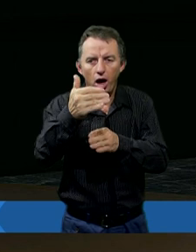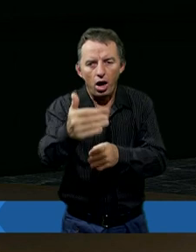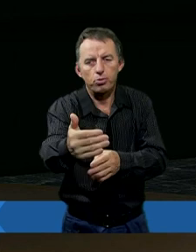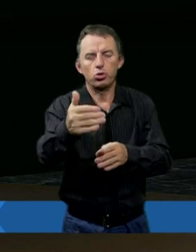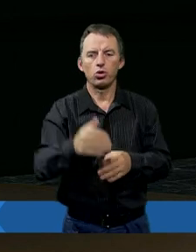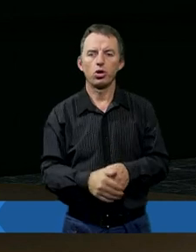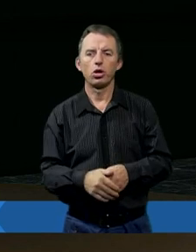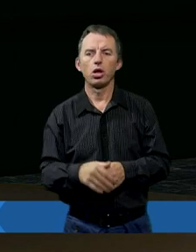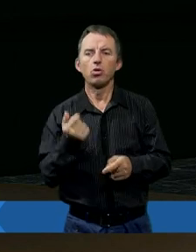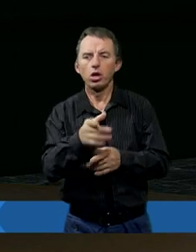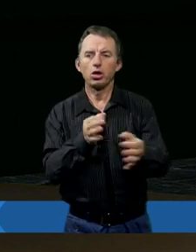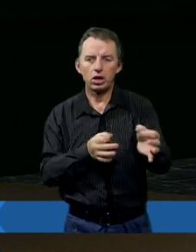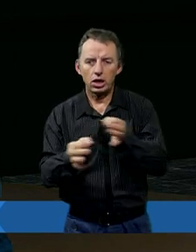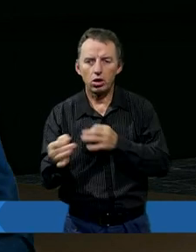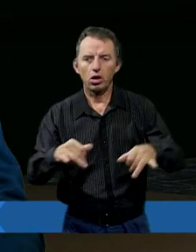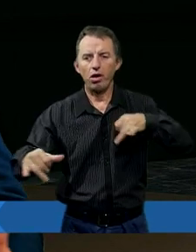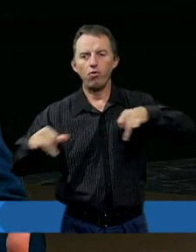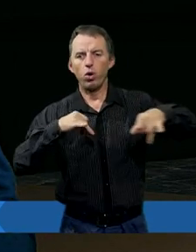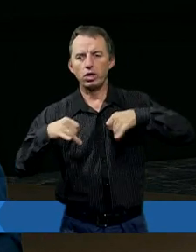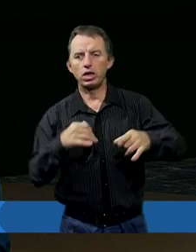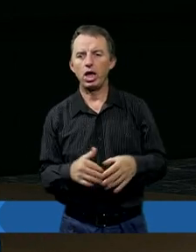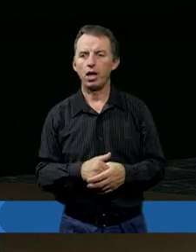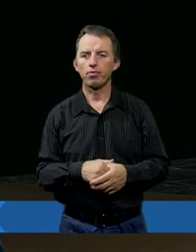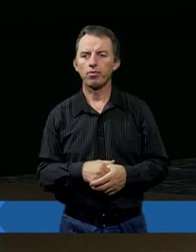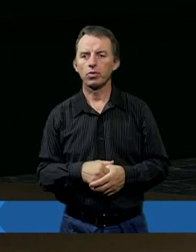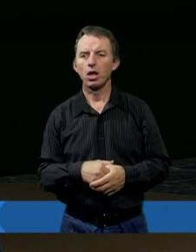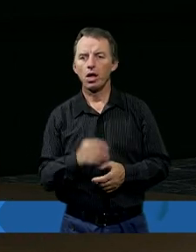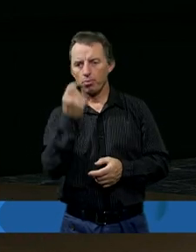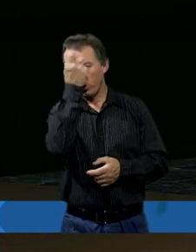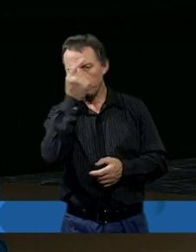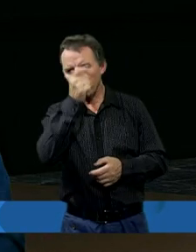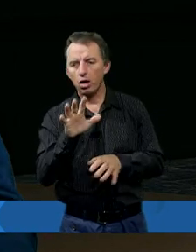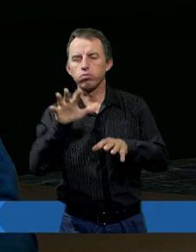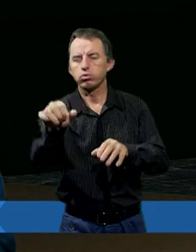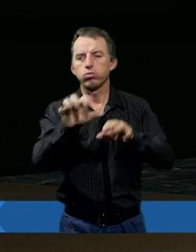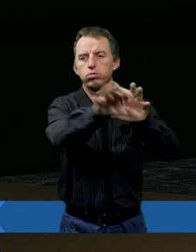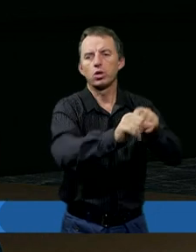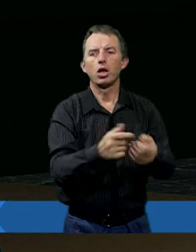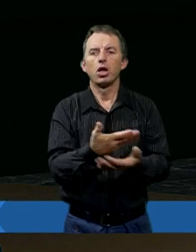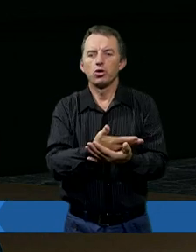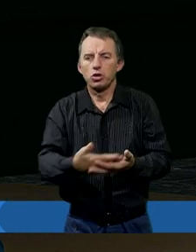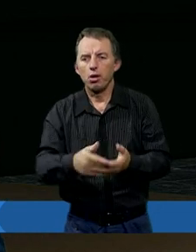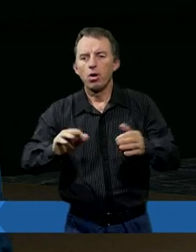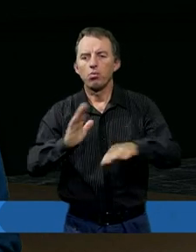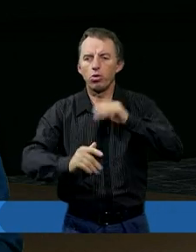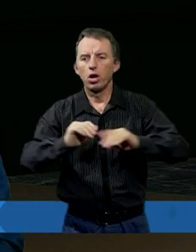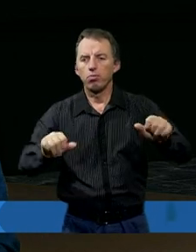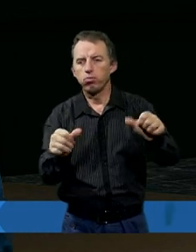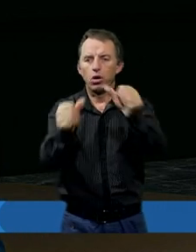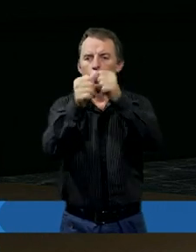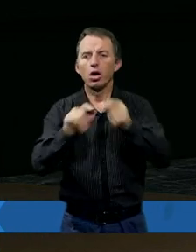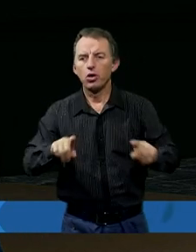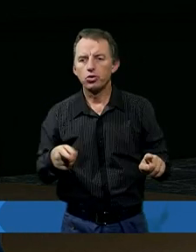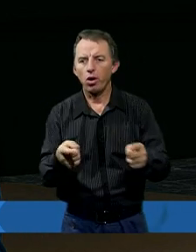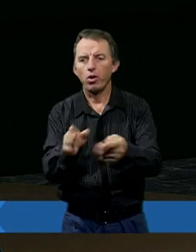Widać to przez historię. Władcy i podbijali wiele ziemi, i budowali sobie posągi, i pisali